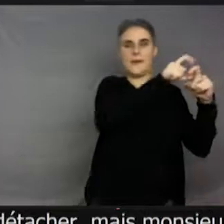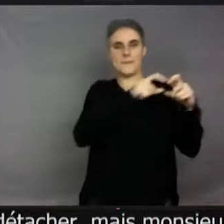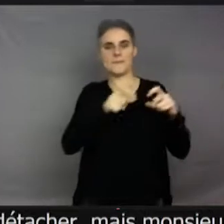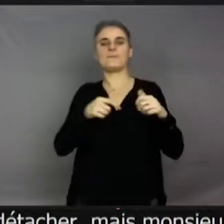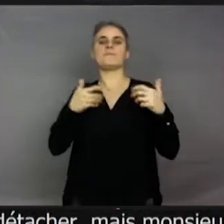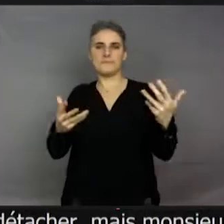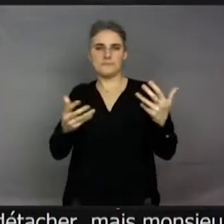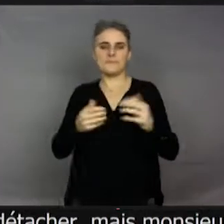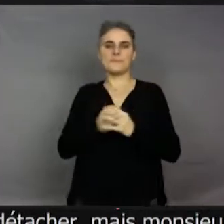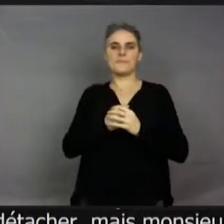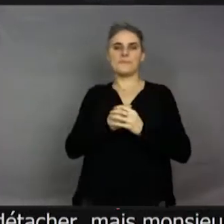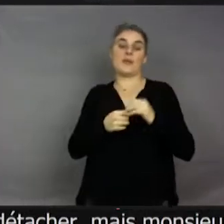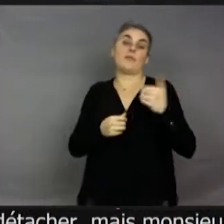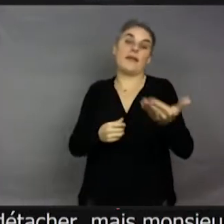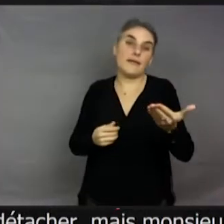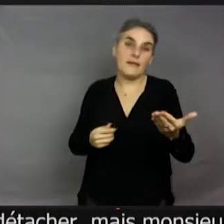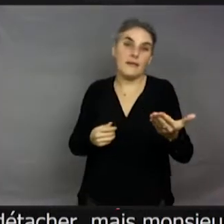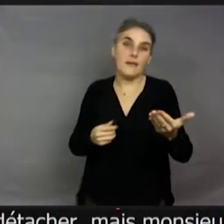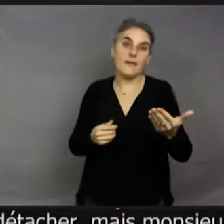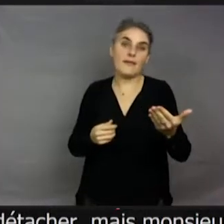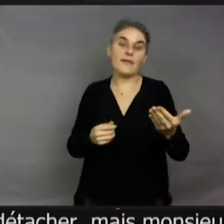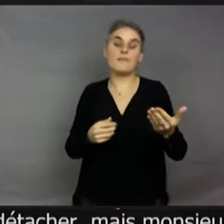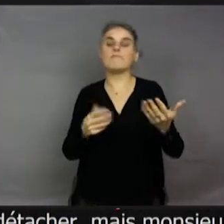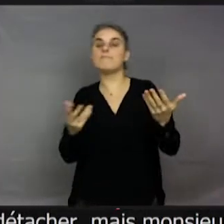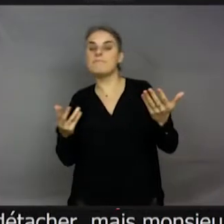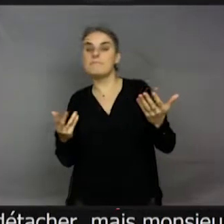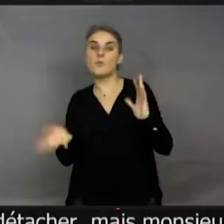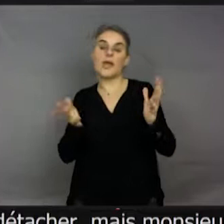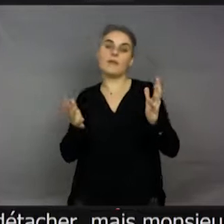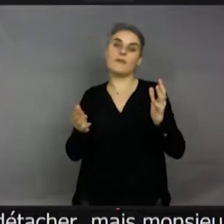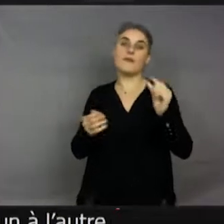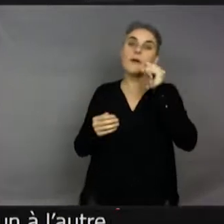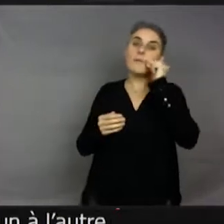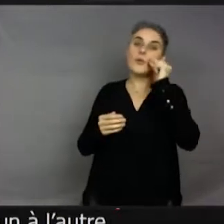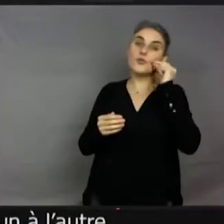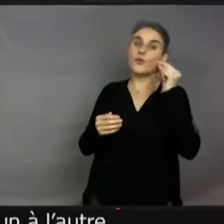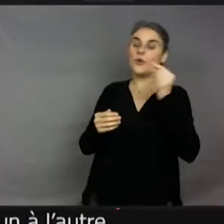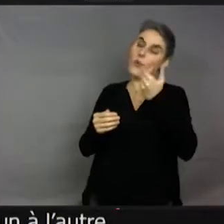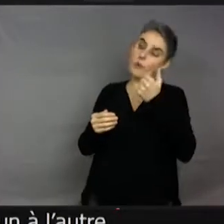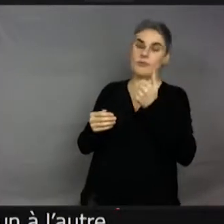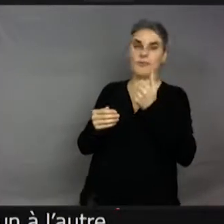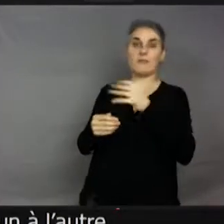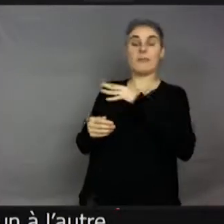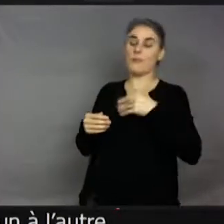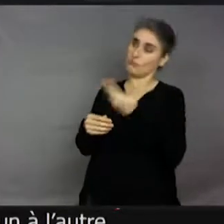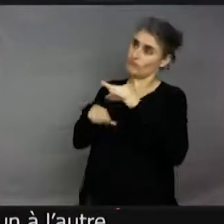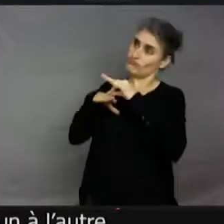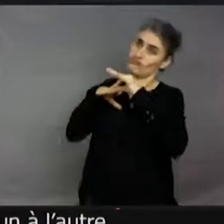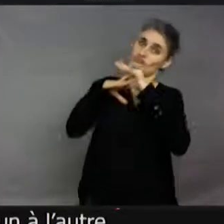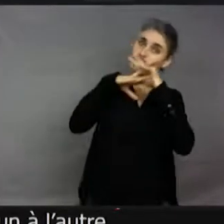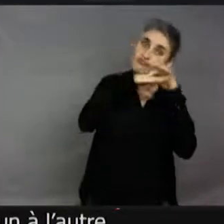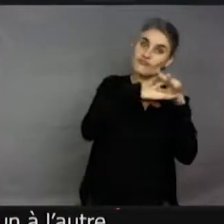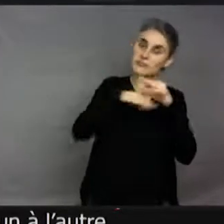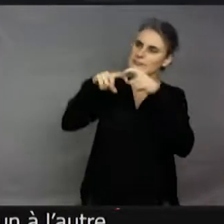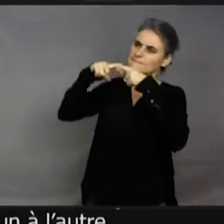la vie des libellules. On peut dire que monsieur accompagne Madame jusqu'à la salle de travail. C'est-à-dire qu'en fait, il va la maintenir jusqu